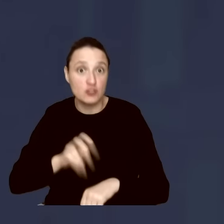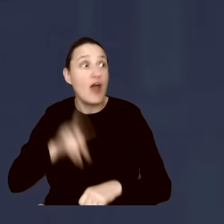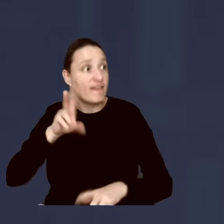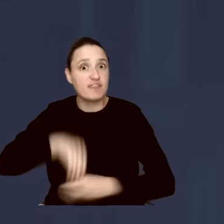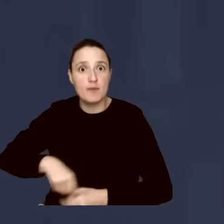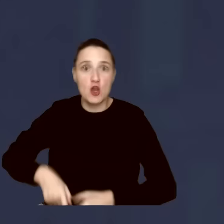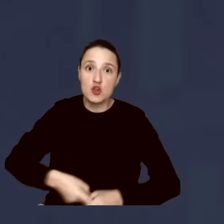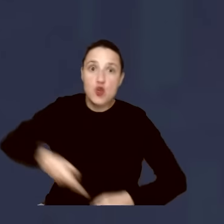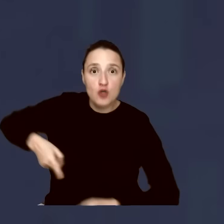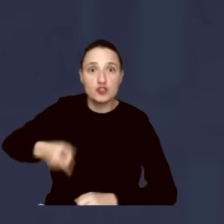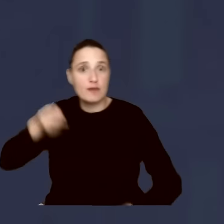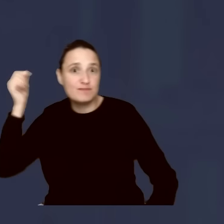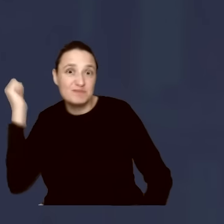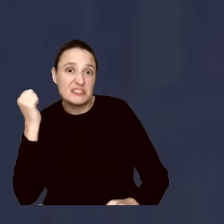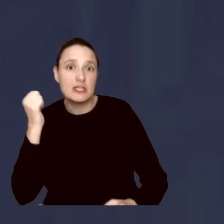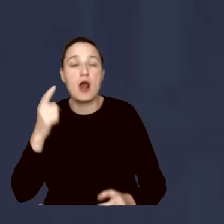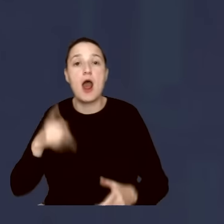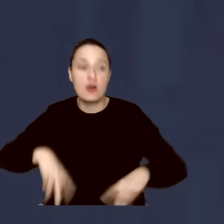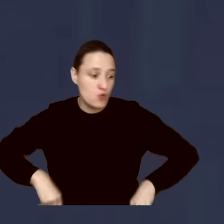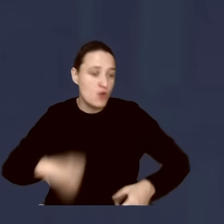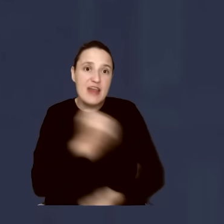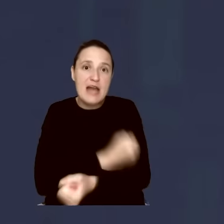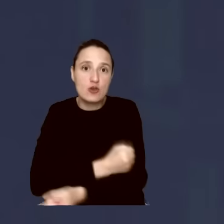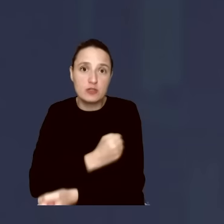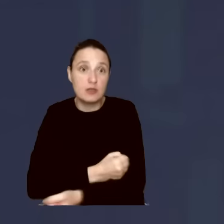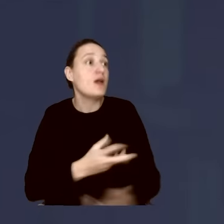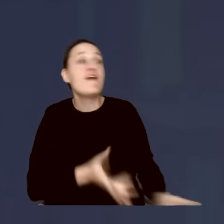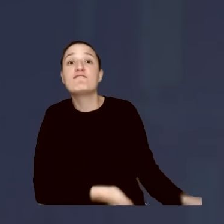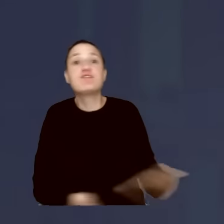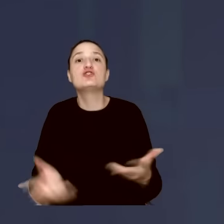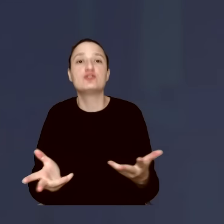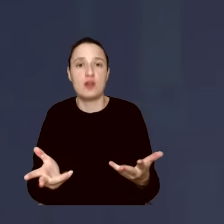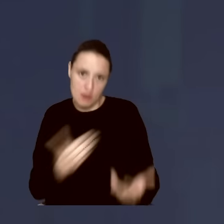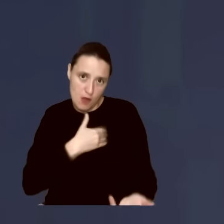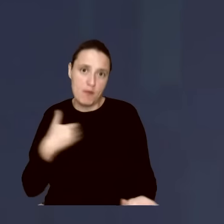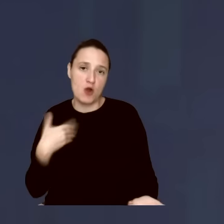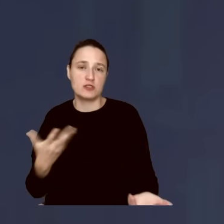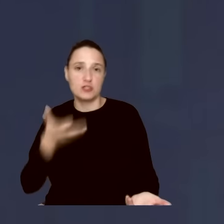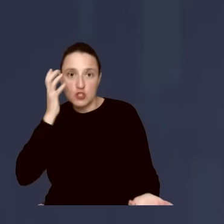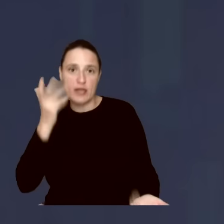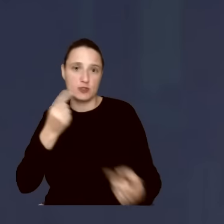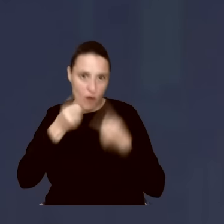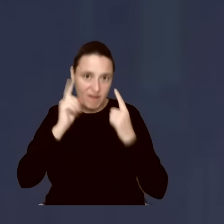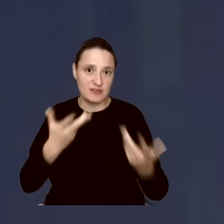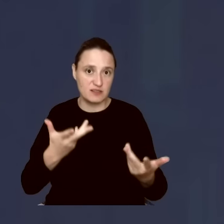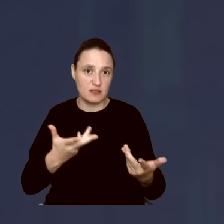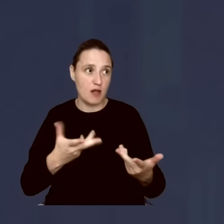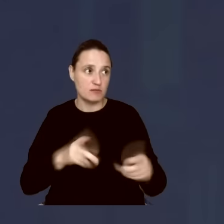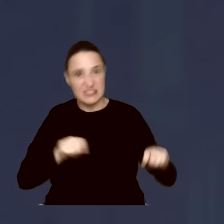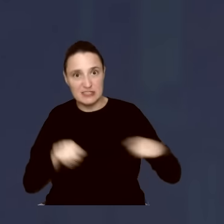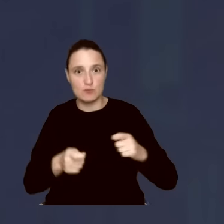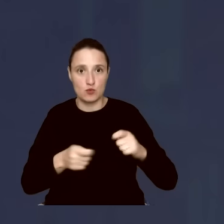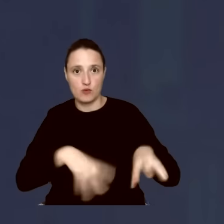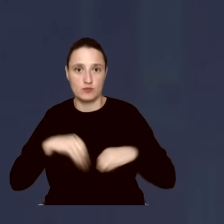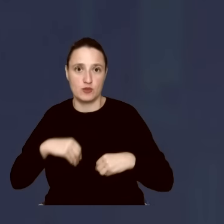z kieszeniami pełnymi narkotyków, przyślą do Polski, przyślą do Czech, przyślą do Słowacji. Więc, proszę Państwa, te wybory